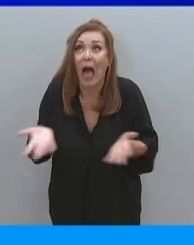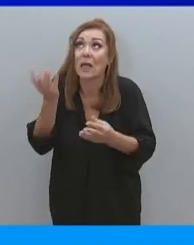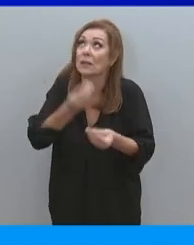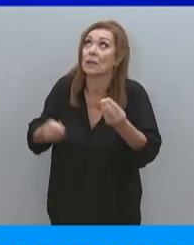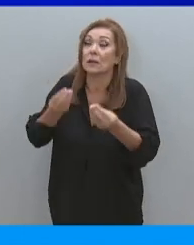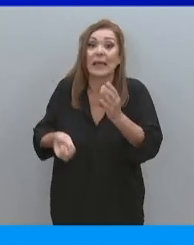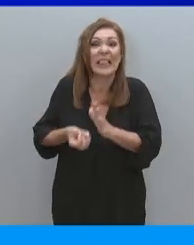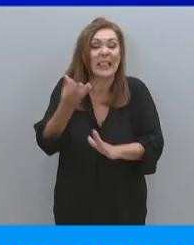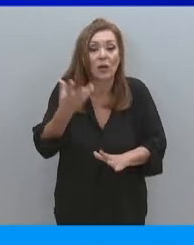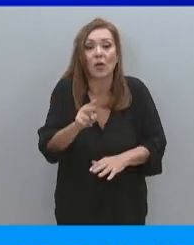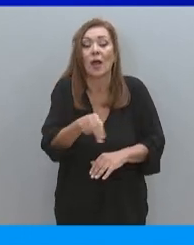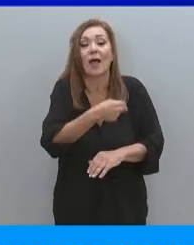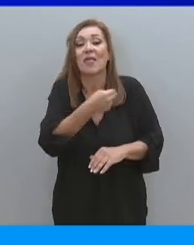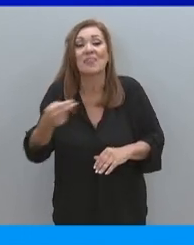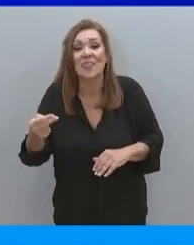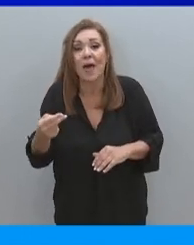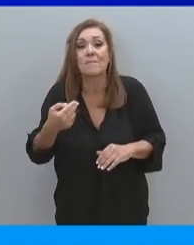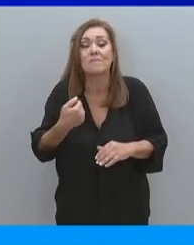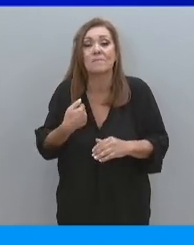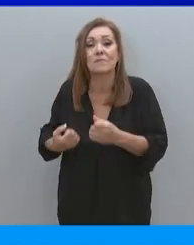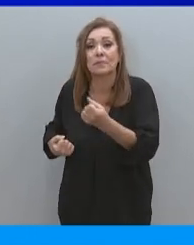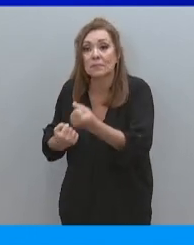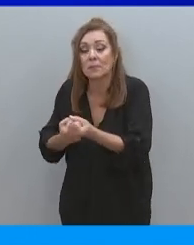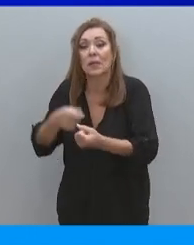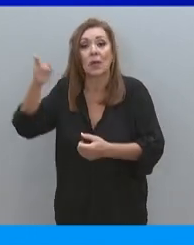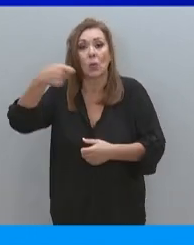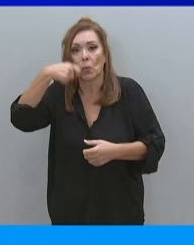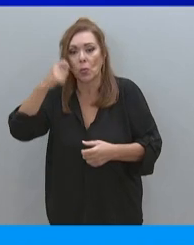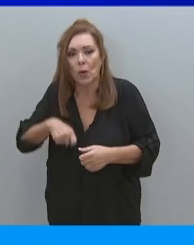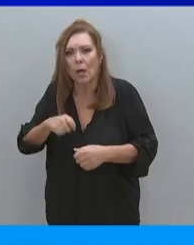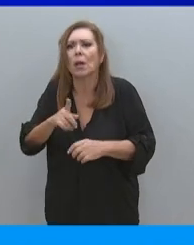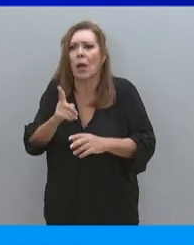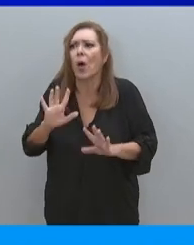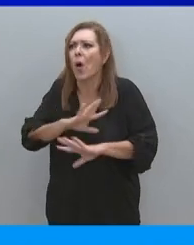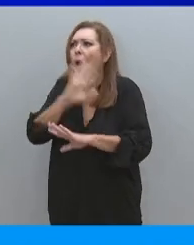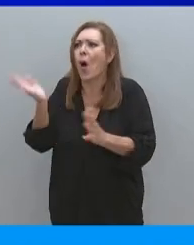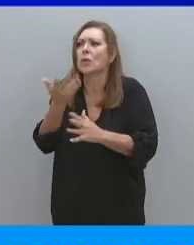για το ζήτημα της παροχής στήριξης προς την Ουκρανία πέραν αυτών που είναι ήδη δημόσια γνώστα.